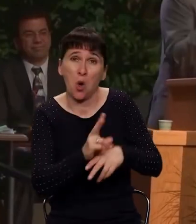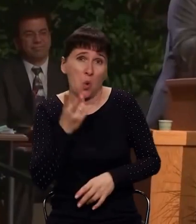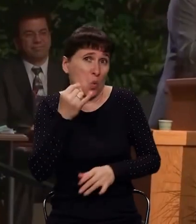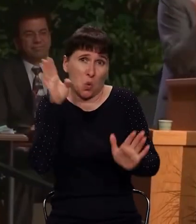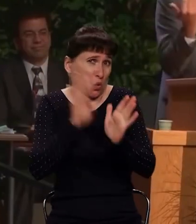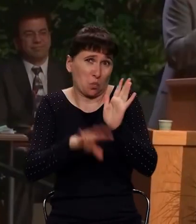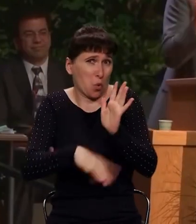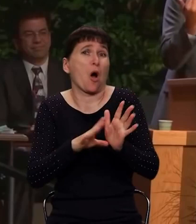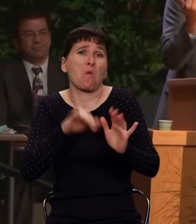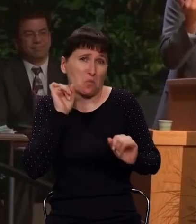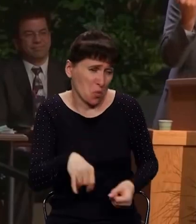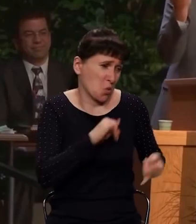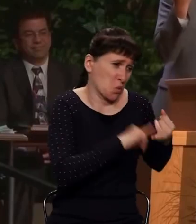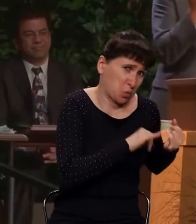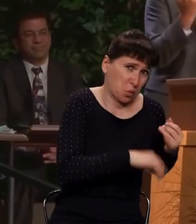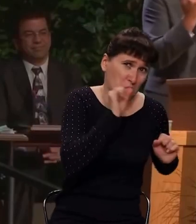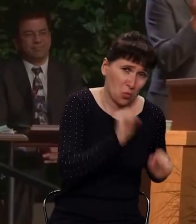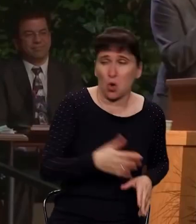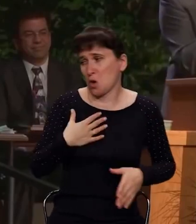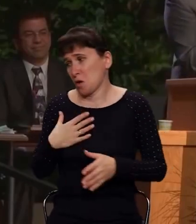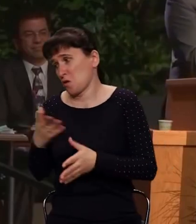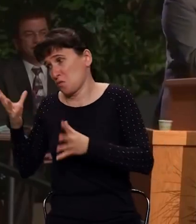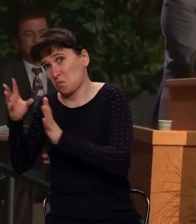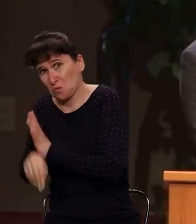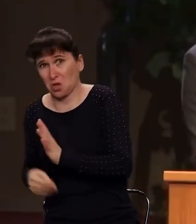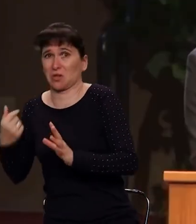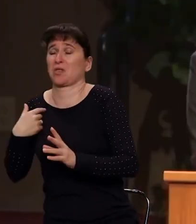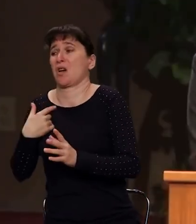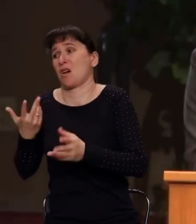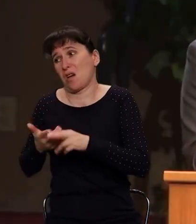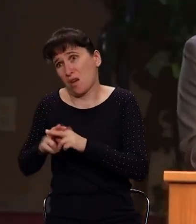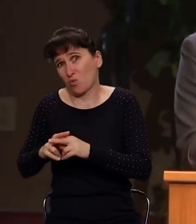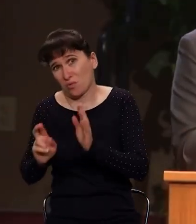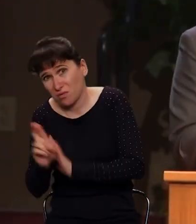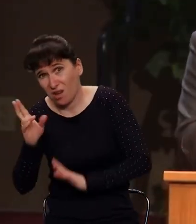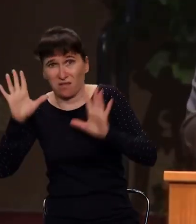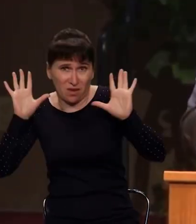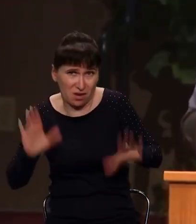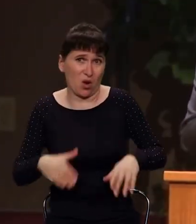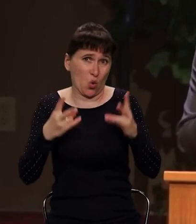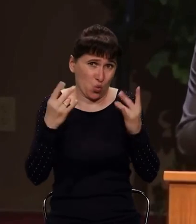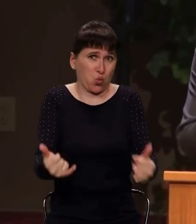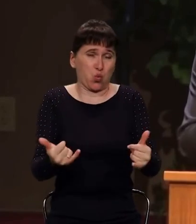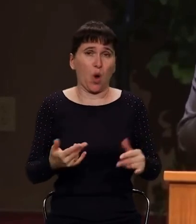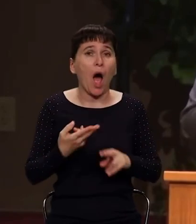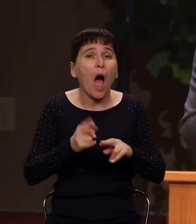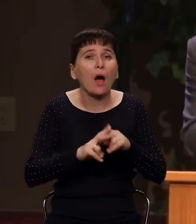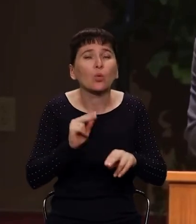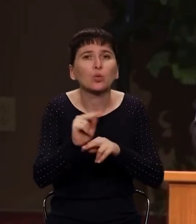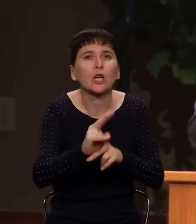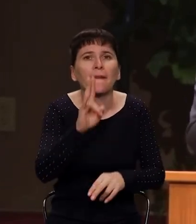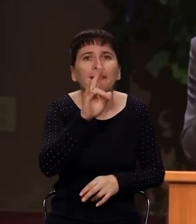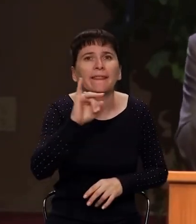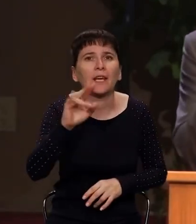ничего страшного нет. Это была родственница учению Николаитов в то время, когда они учили, что не